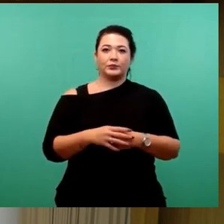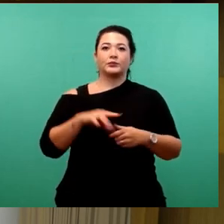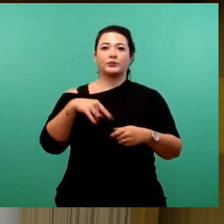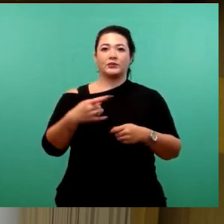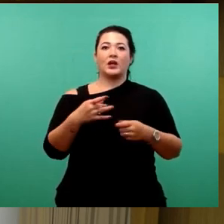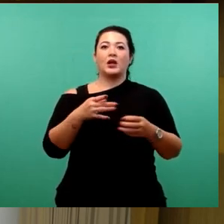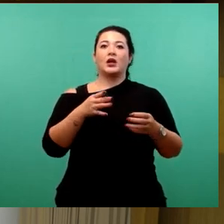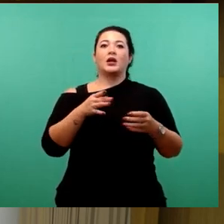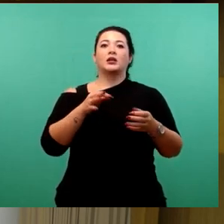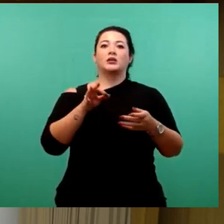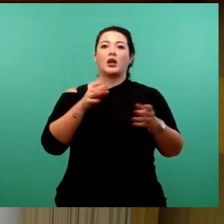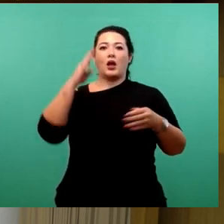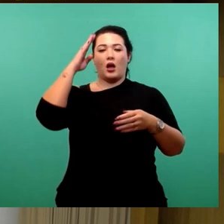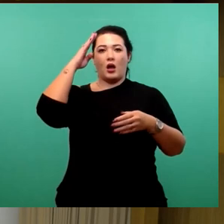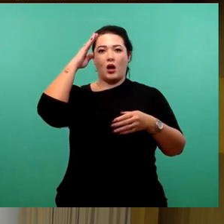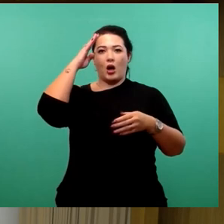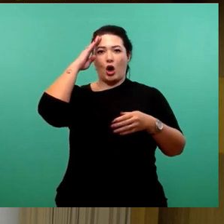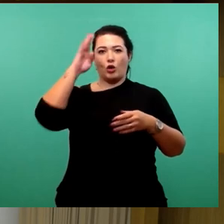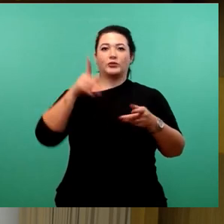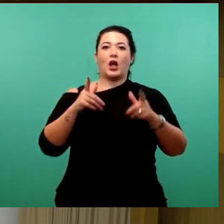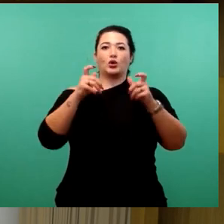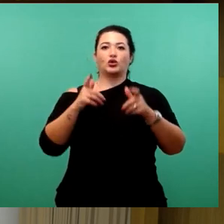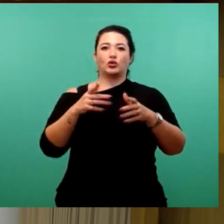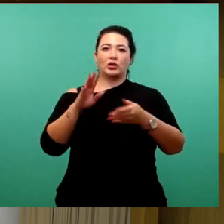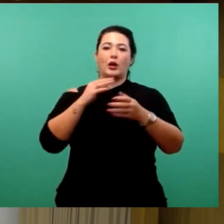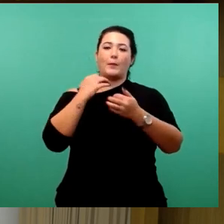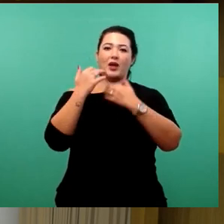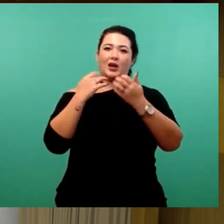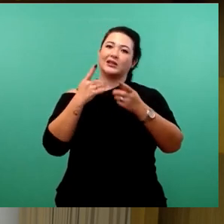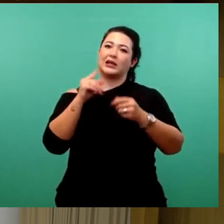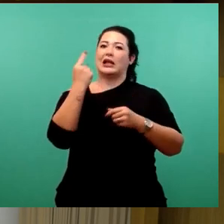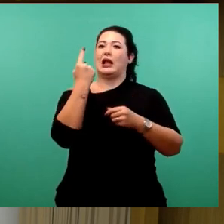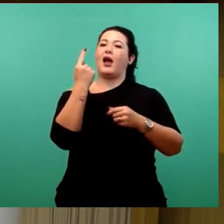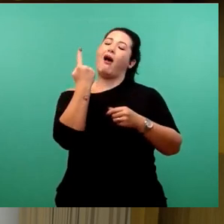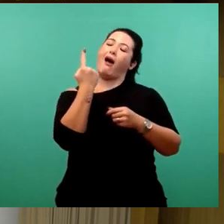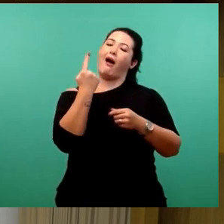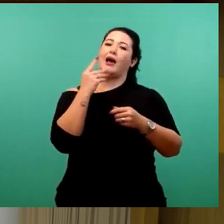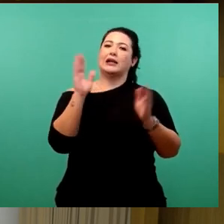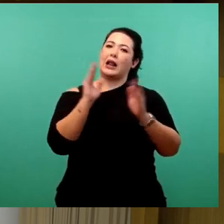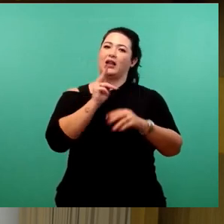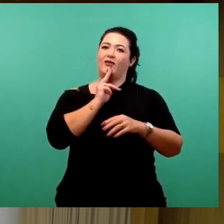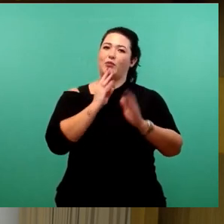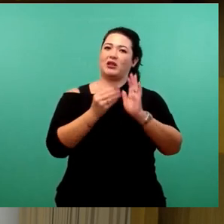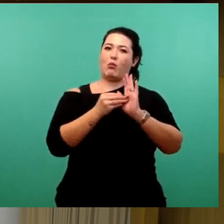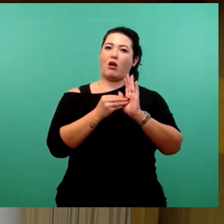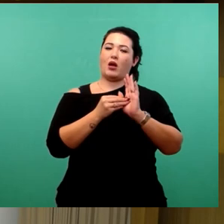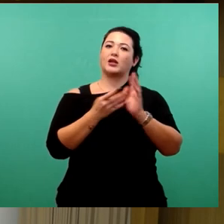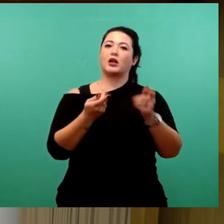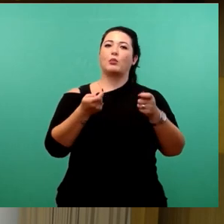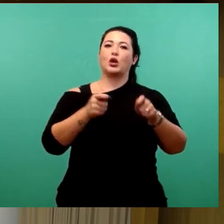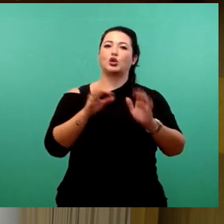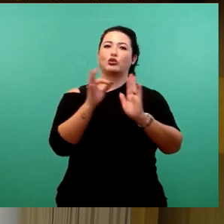Ausschussbericht. Hier ist ein kleiner Fehler drin, den möchte ich noch darauf hinweisen. Da ist in dem Beschlusspunkt 2